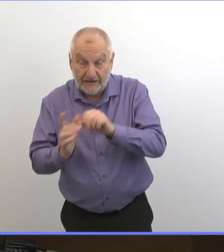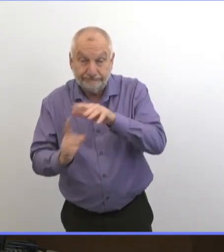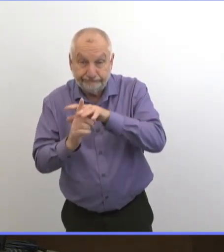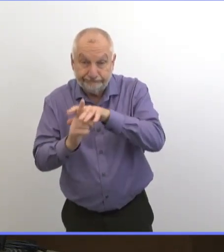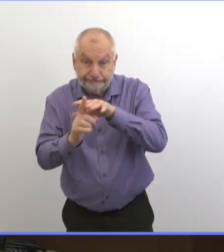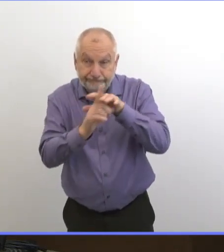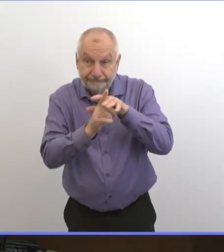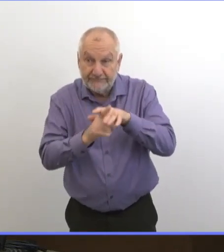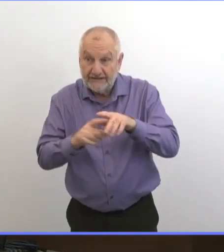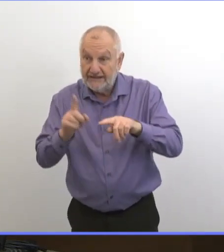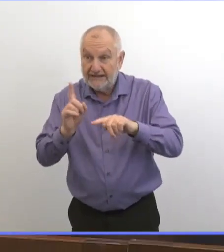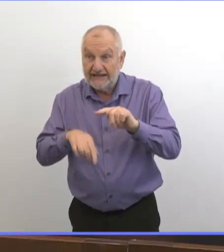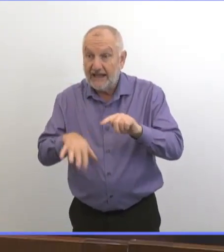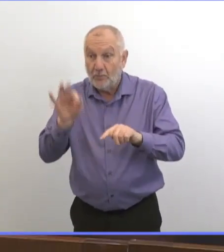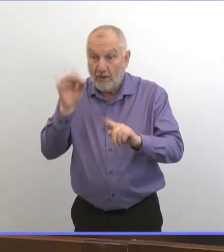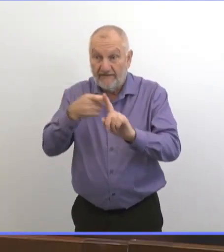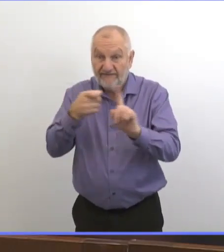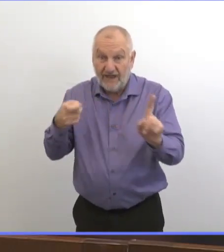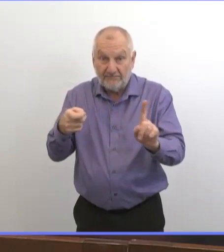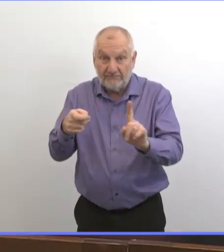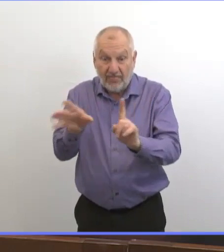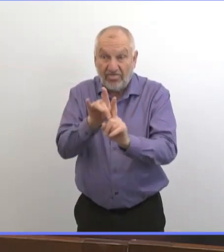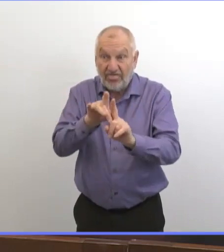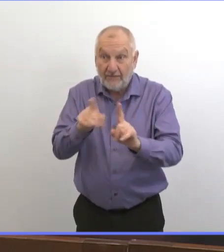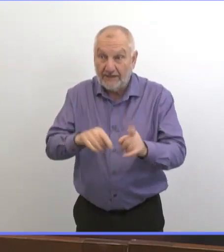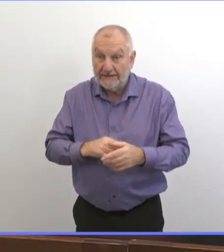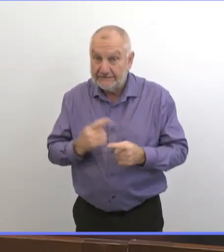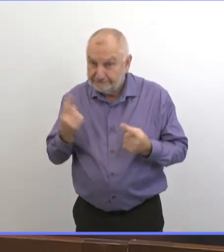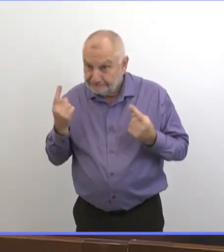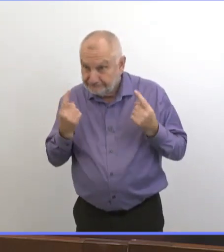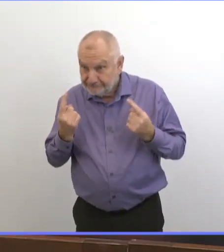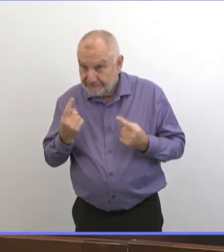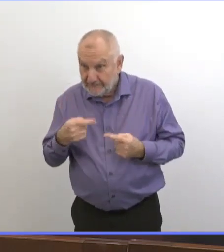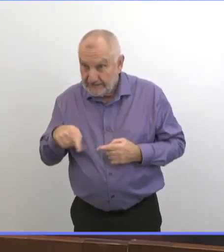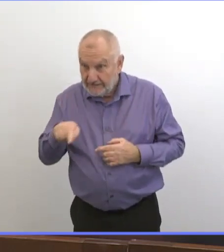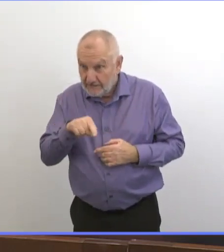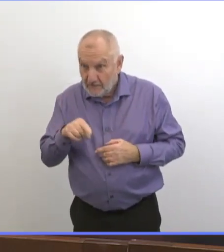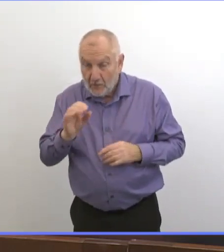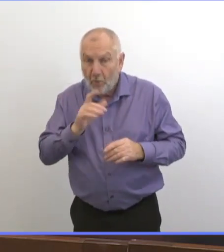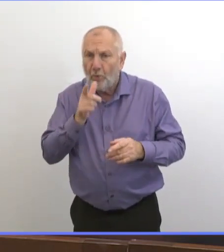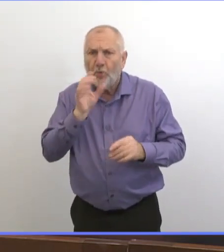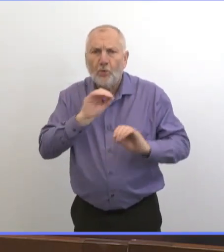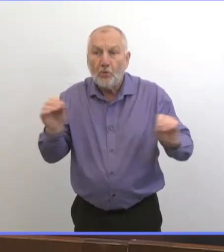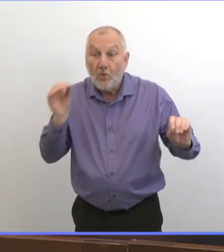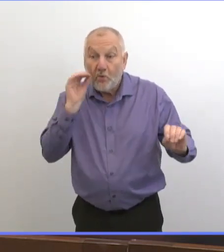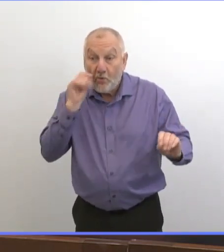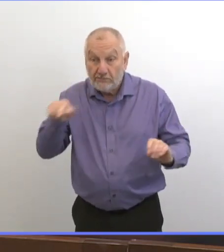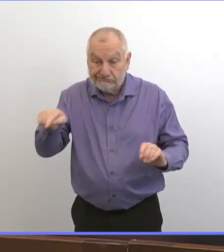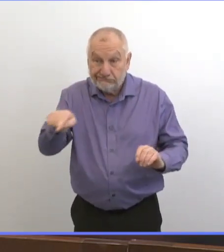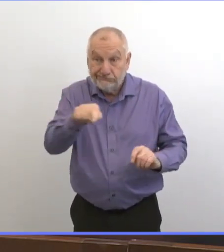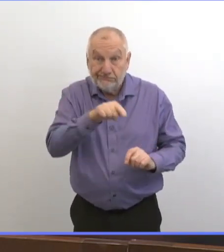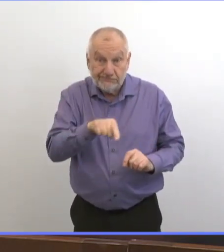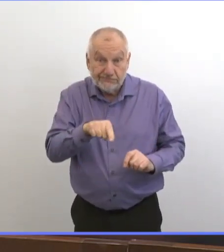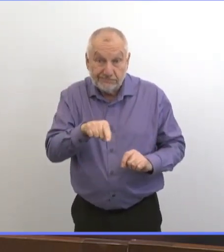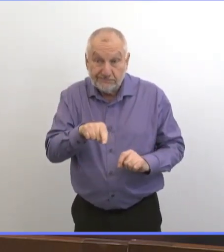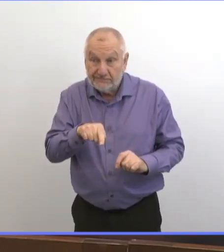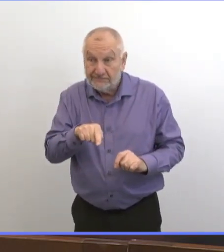Mais est-ce que le nombre de cas qui augmente dans la population des sans-abris est une inquiétude pour vous ? Oui, c'est une inquiétude